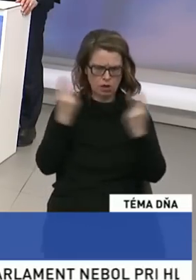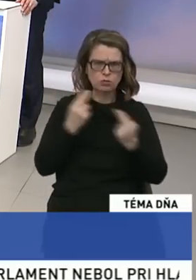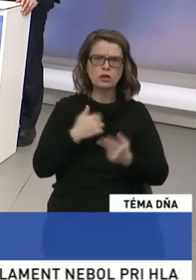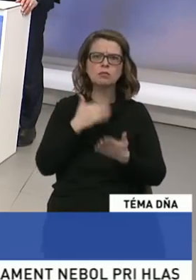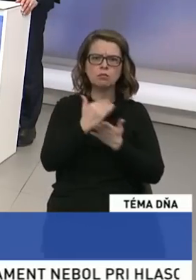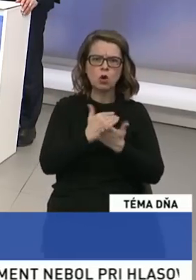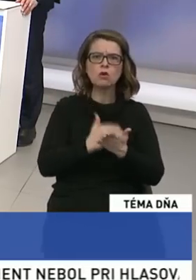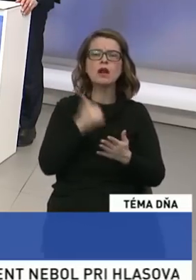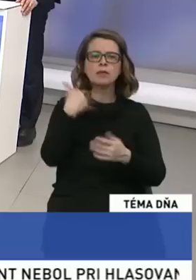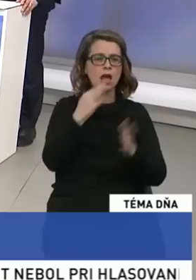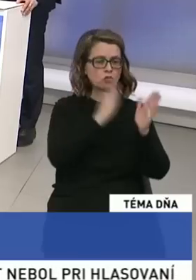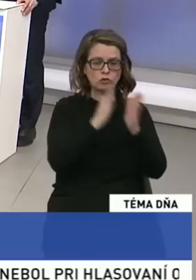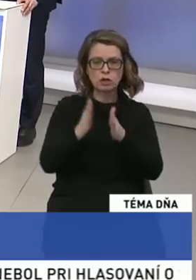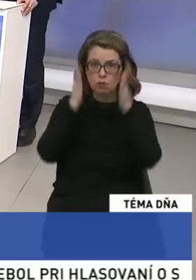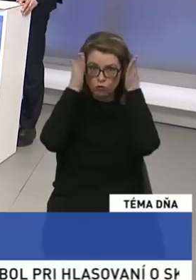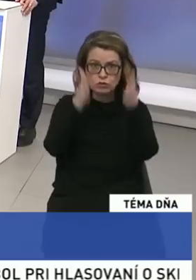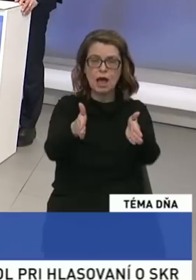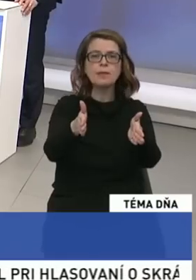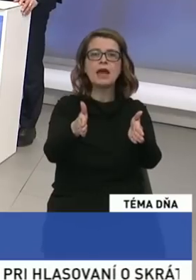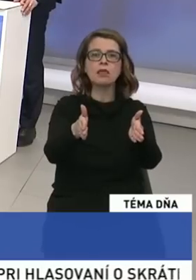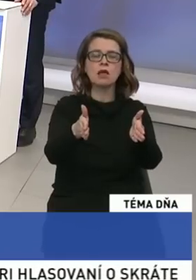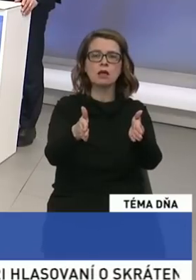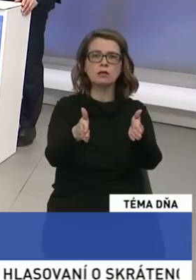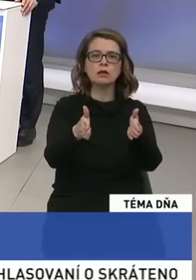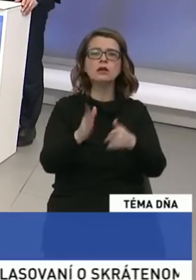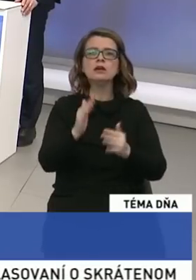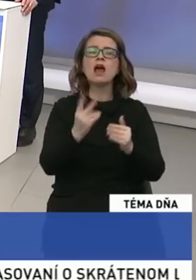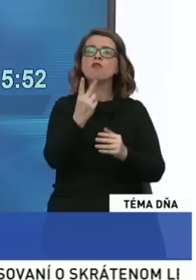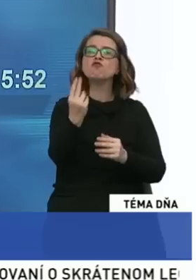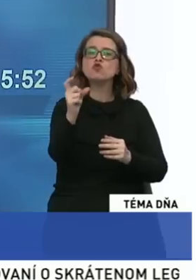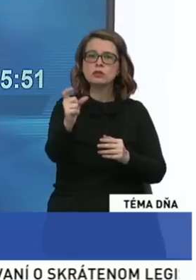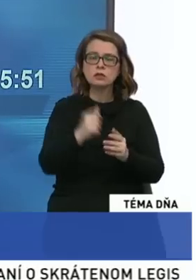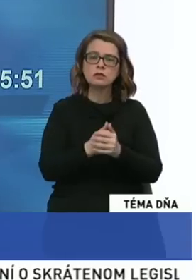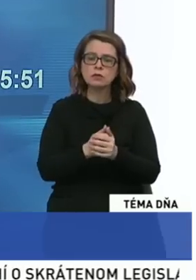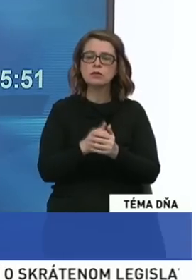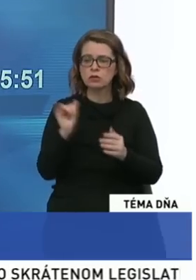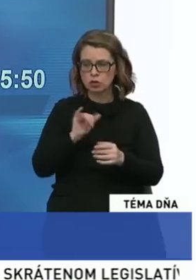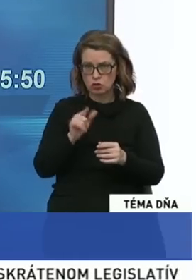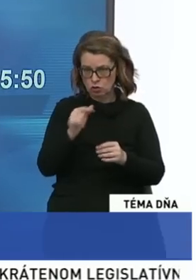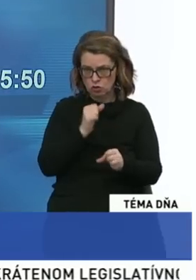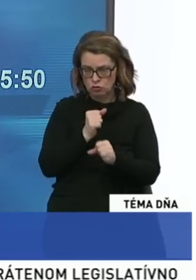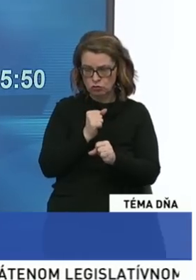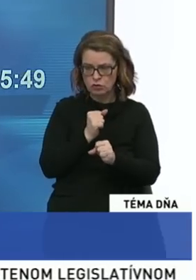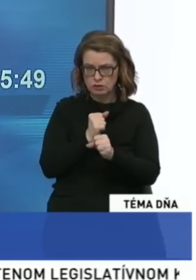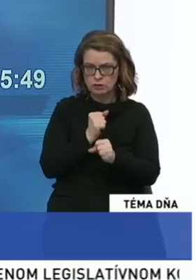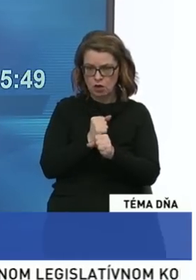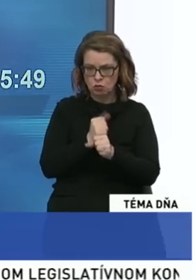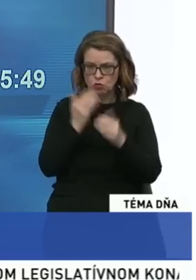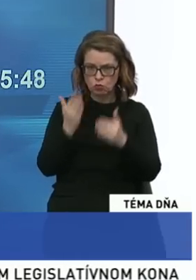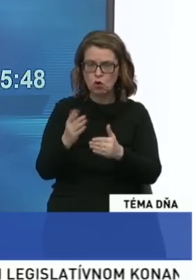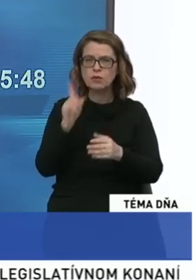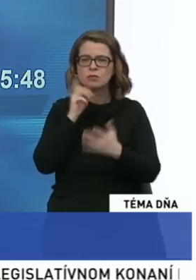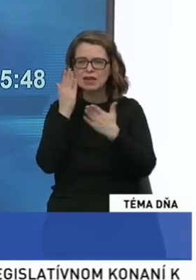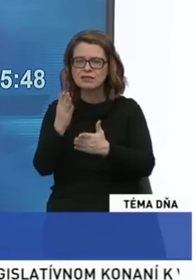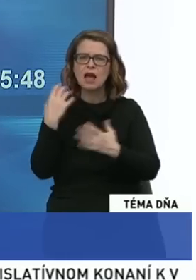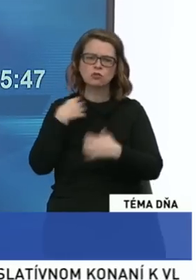programy, ktoré budú zamerané na vyššie územné celky, ktoré stanovia v rámci Rady partnerstva pre starostov,